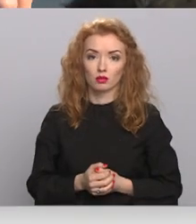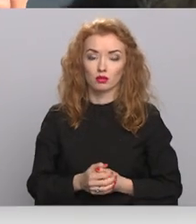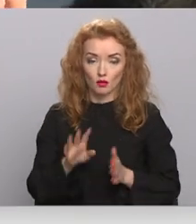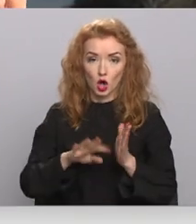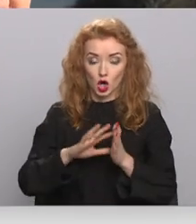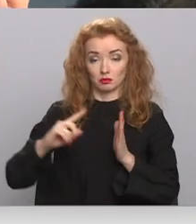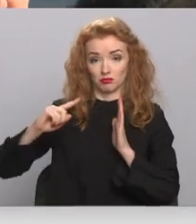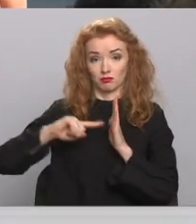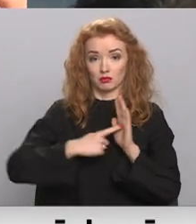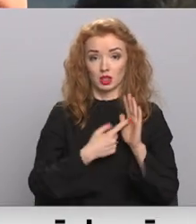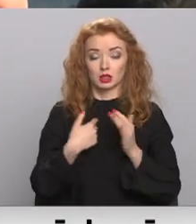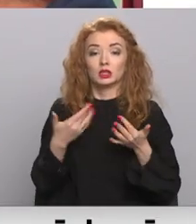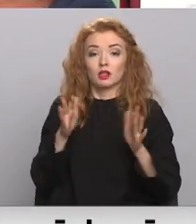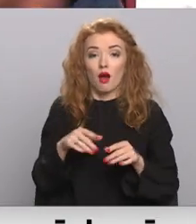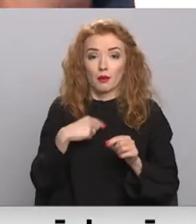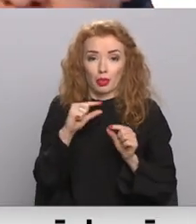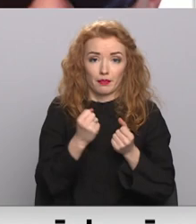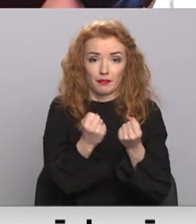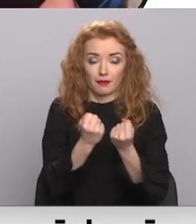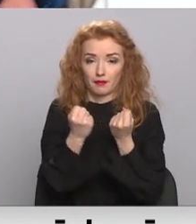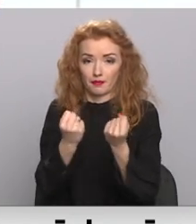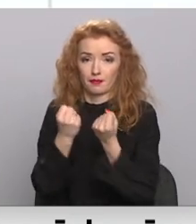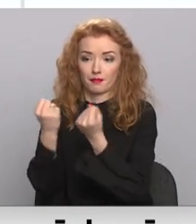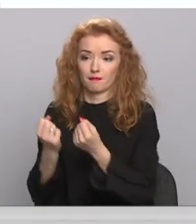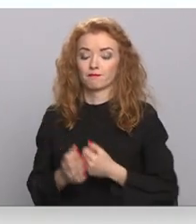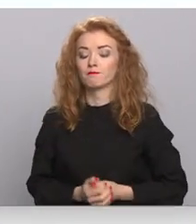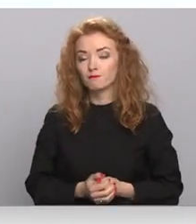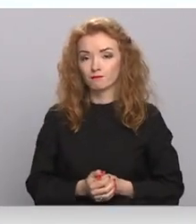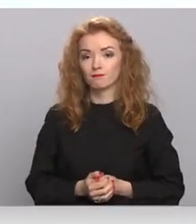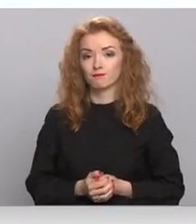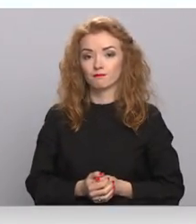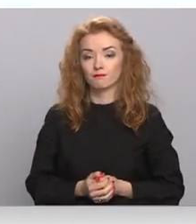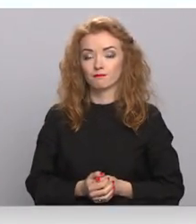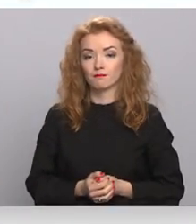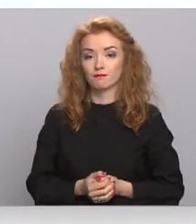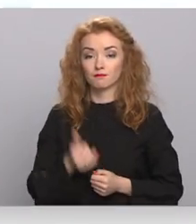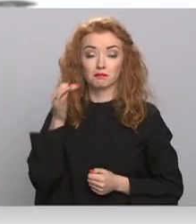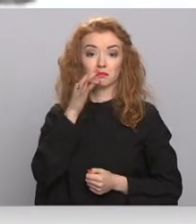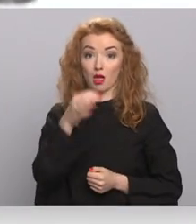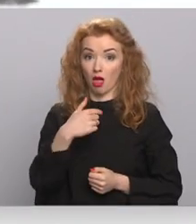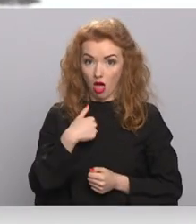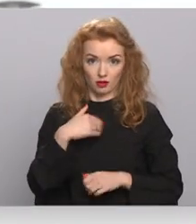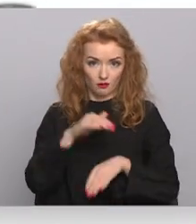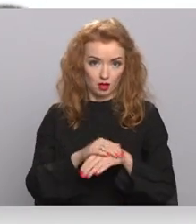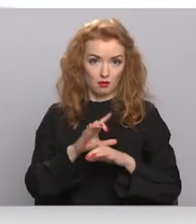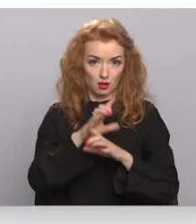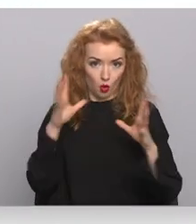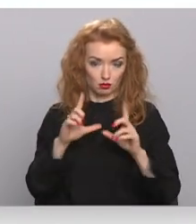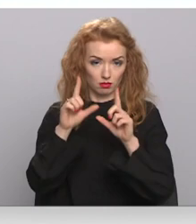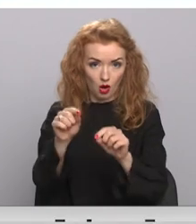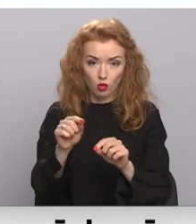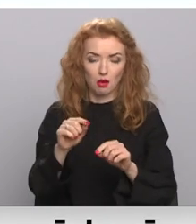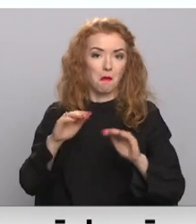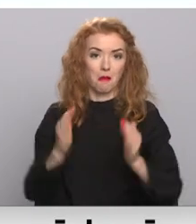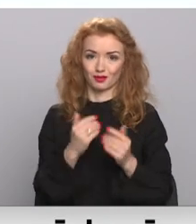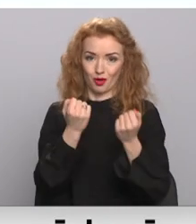braukt. Cik tie līdz arī apļauti garļā. Es braucu katru dienu. Mazāk braukāt